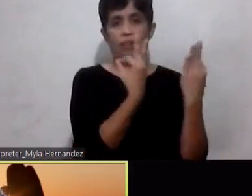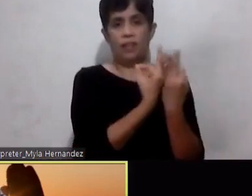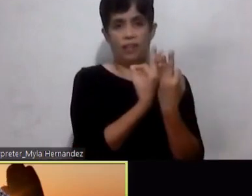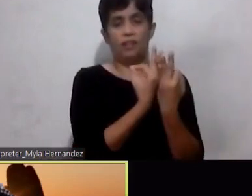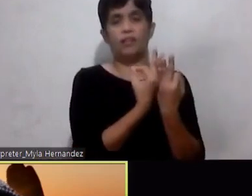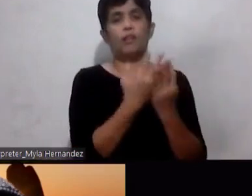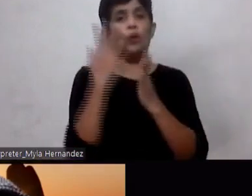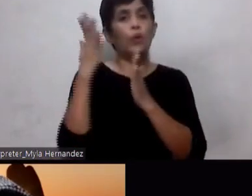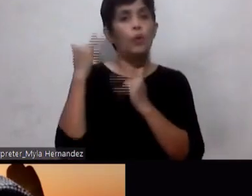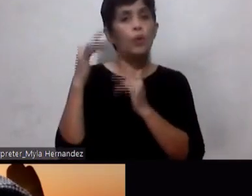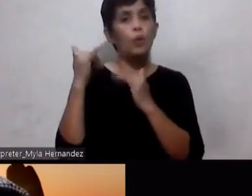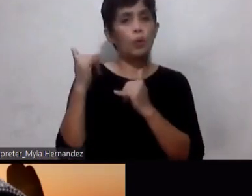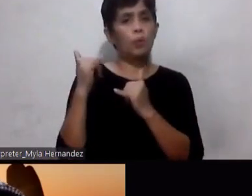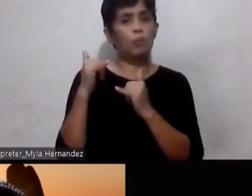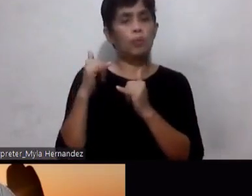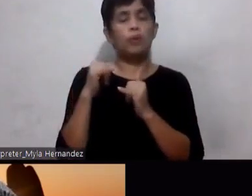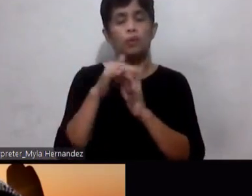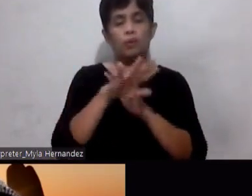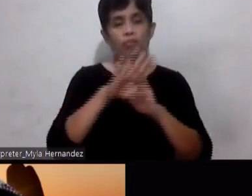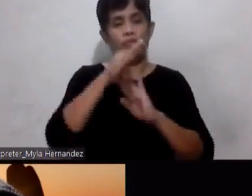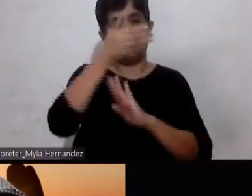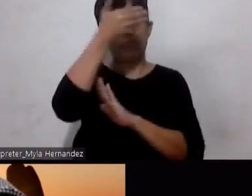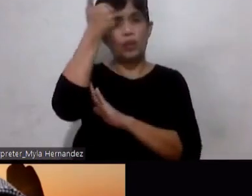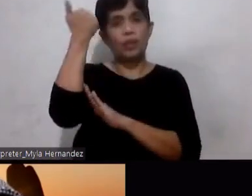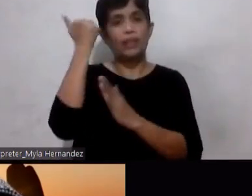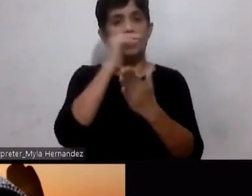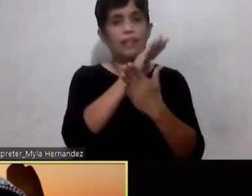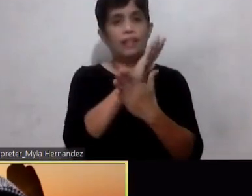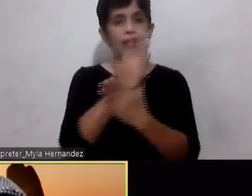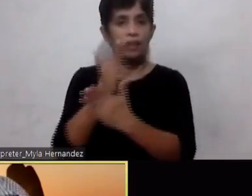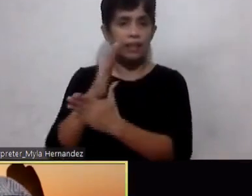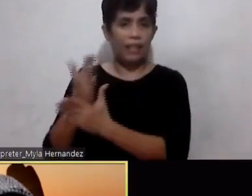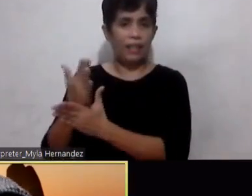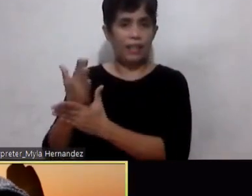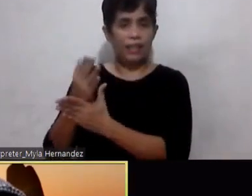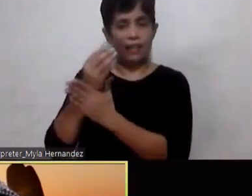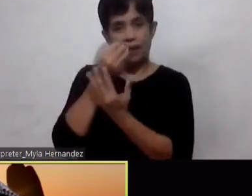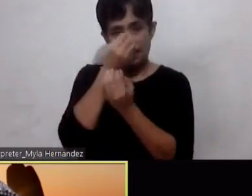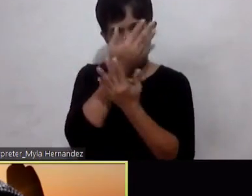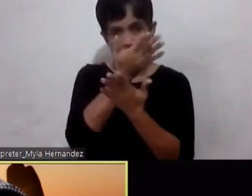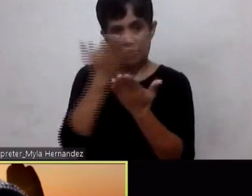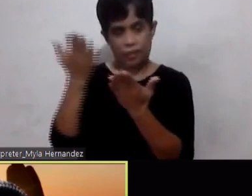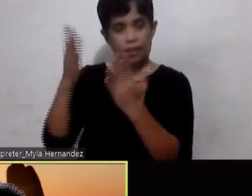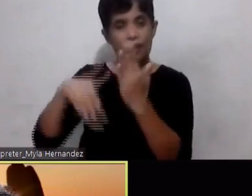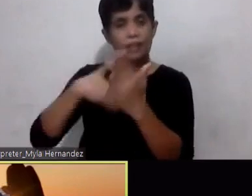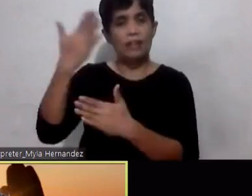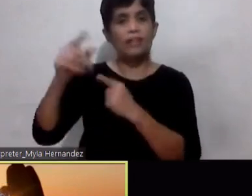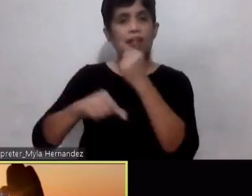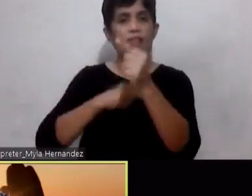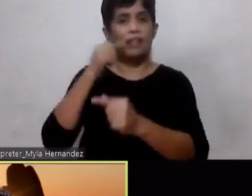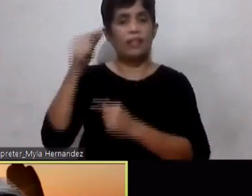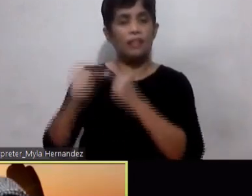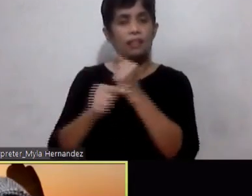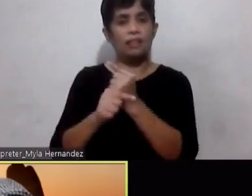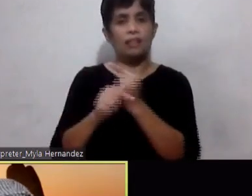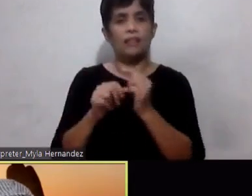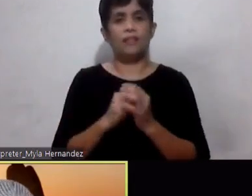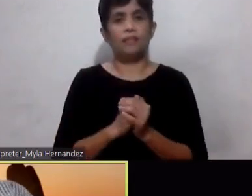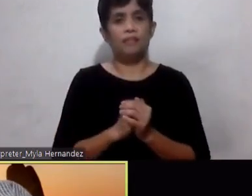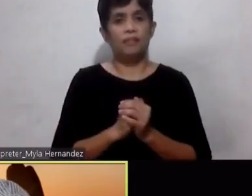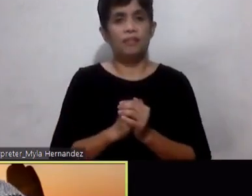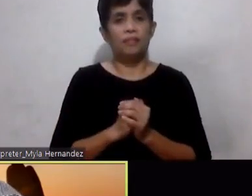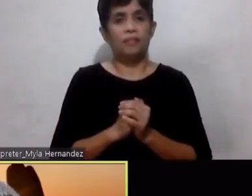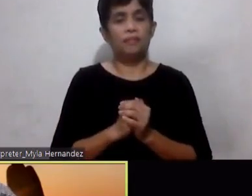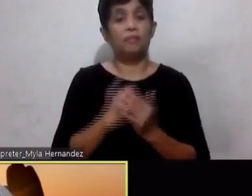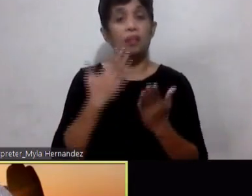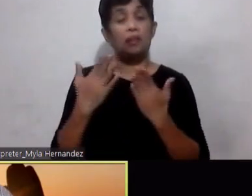ay sana Huwag din natin Kalimutang i-share Sa ating mga Susunod na henerasyon Alam nyo Hindi naman tayo Kung baga Meron na pong